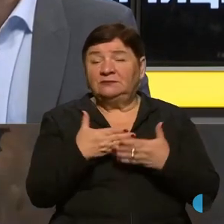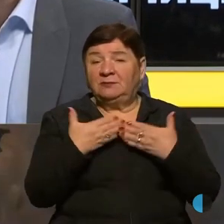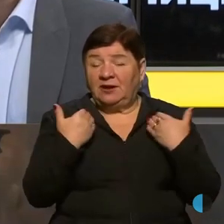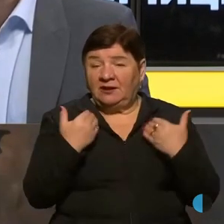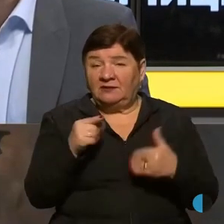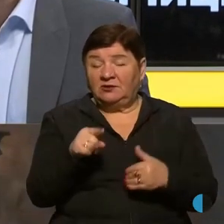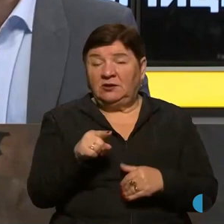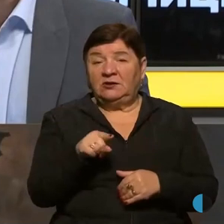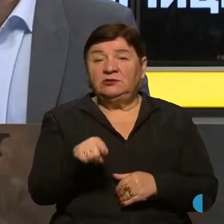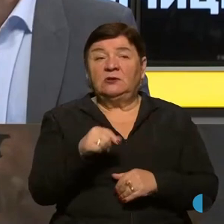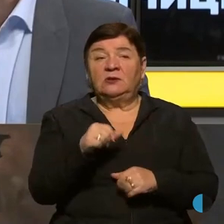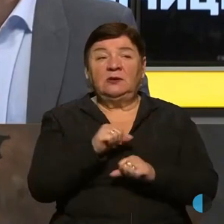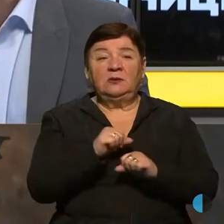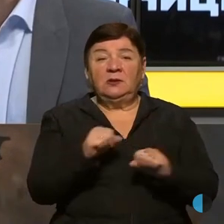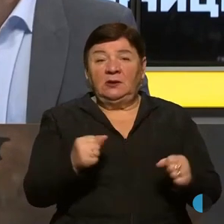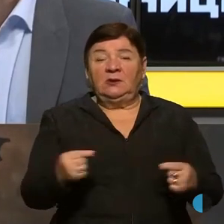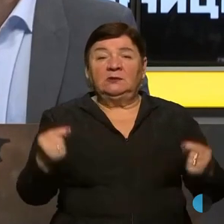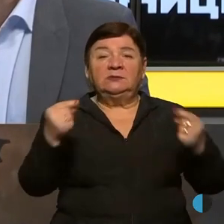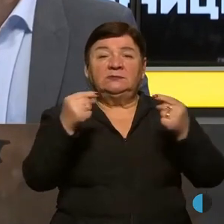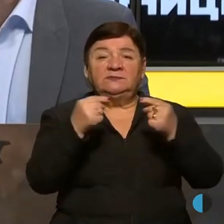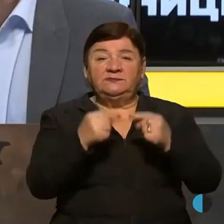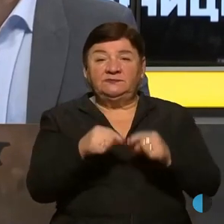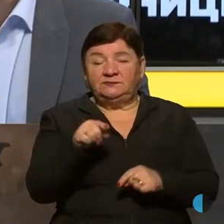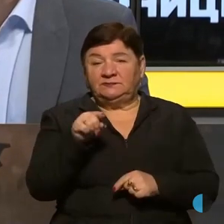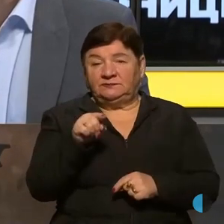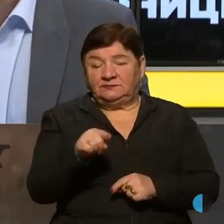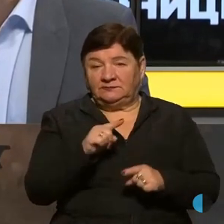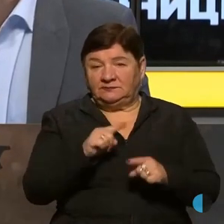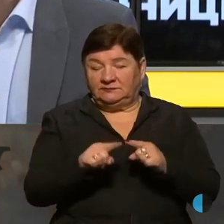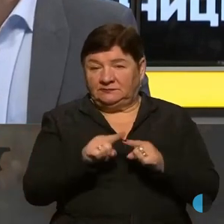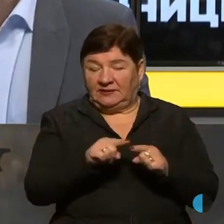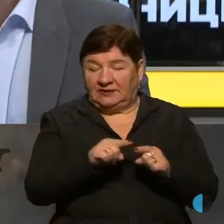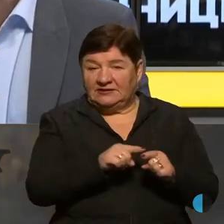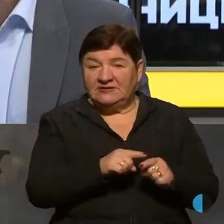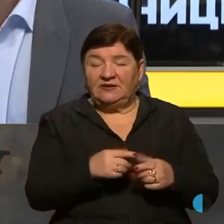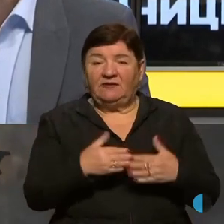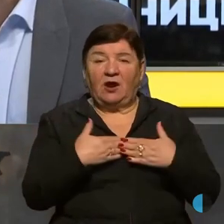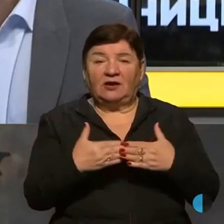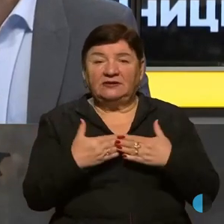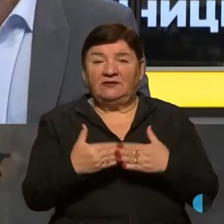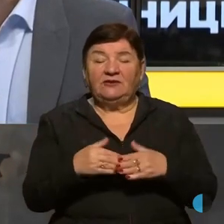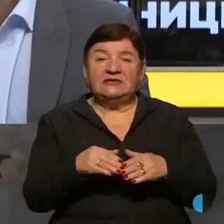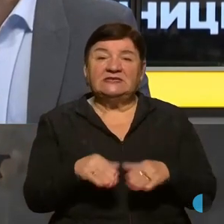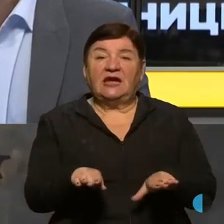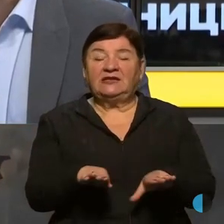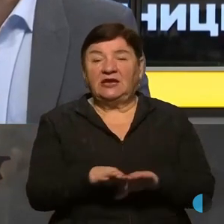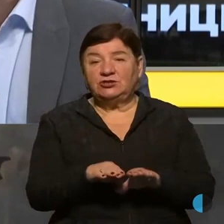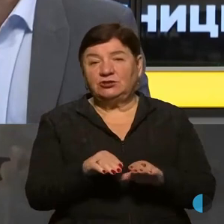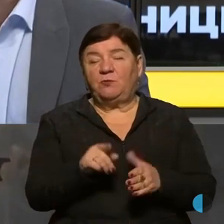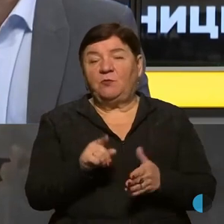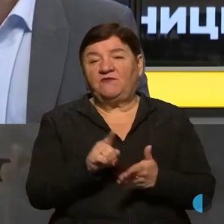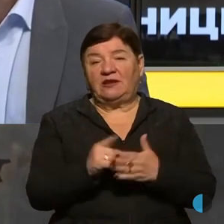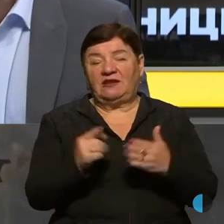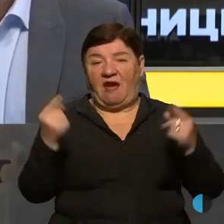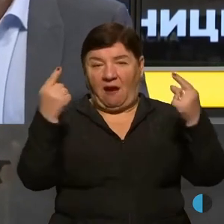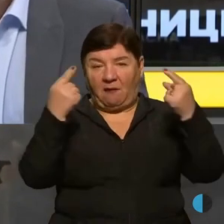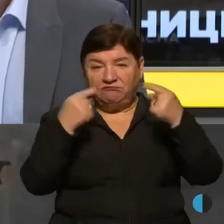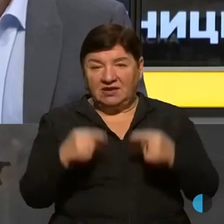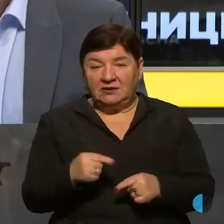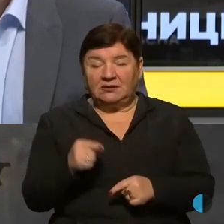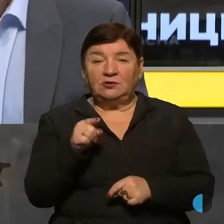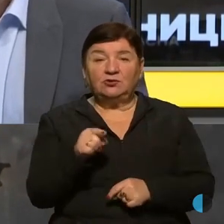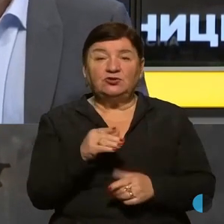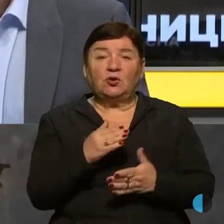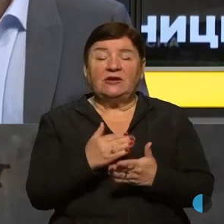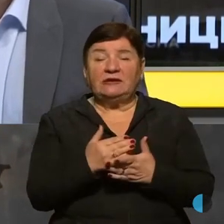цього не можуть. І, відповідно, їхня інтенсивність чи активність теж мусить падати. Тому є до цього